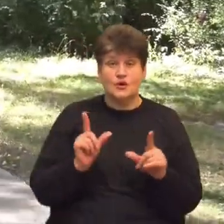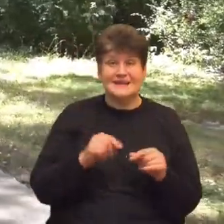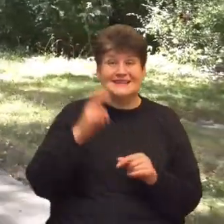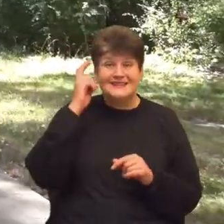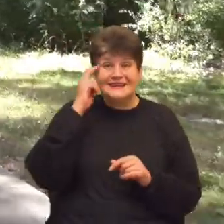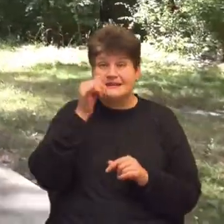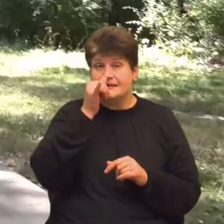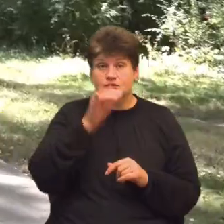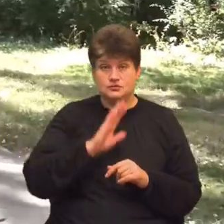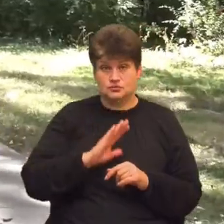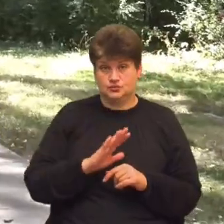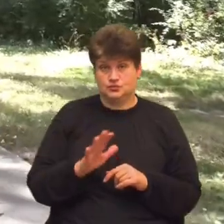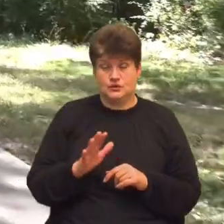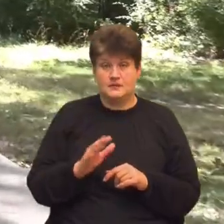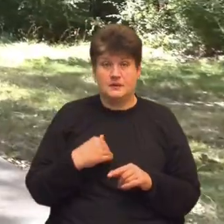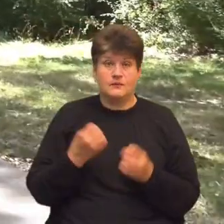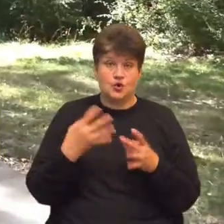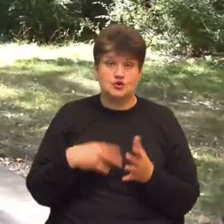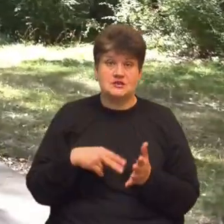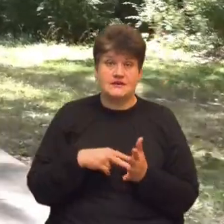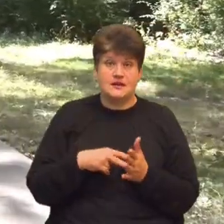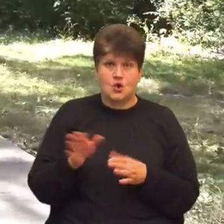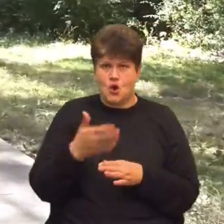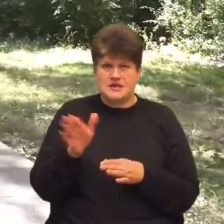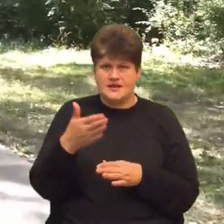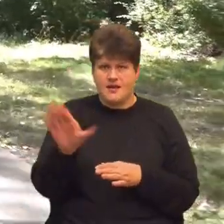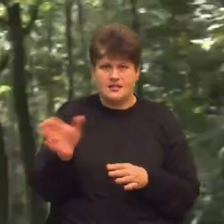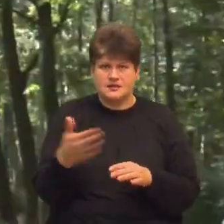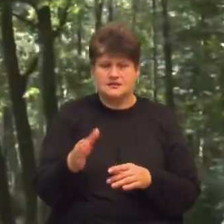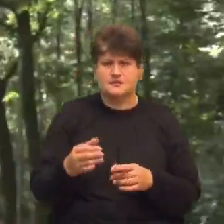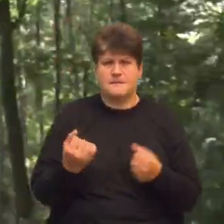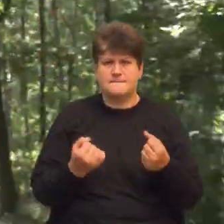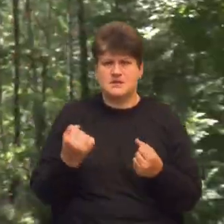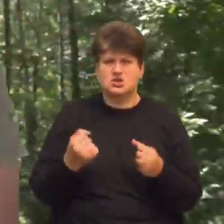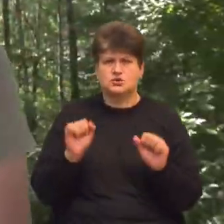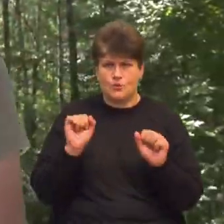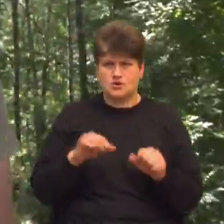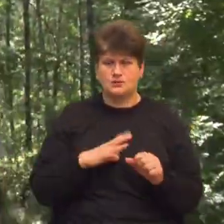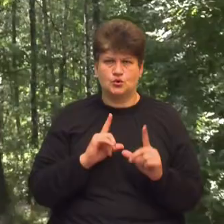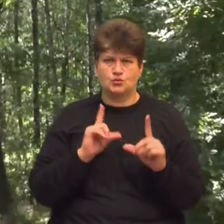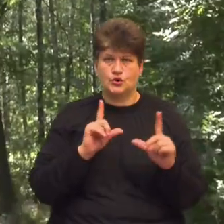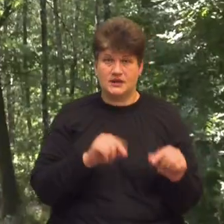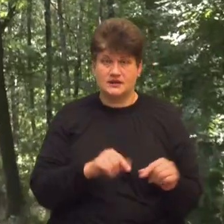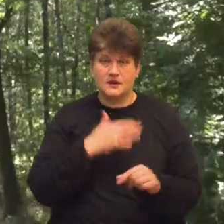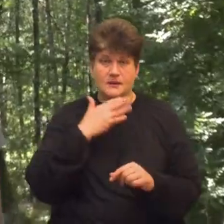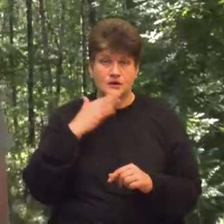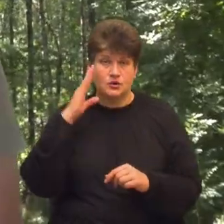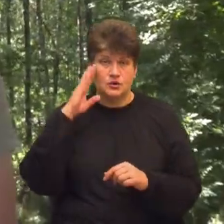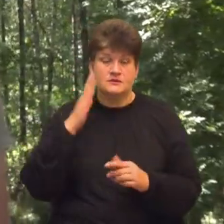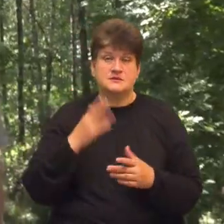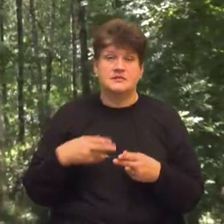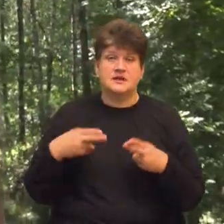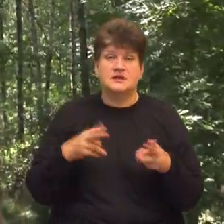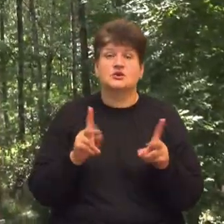неможливо. Ми просто вставали і розганяли машини, щоб ми могли проїхати. Багато хлопців приїхали з тим, що вони мали вдома. Там помпові